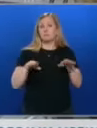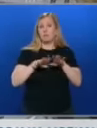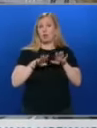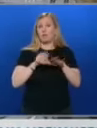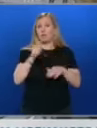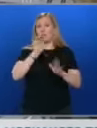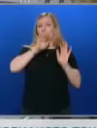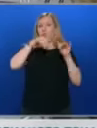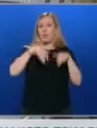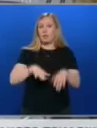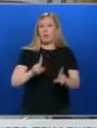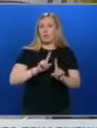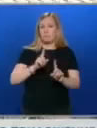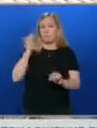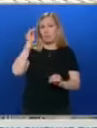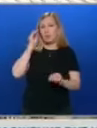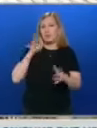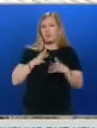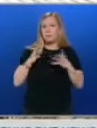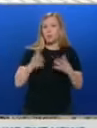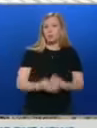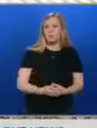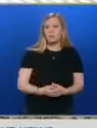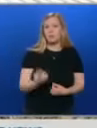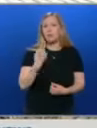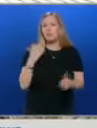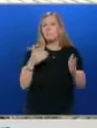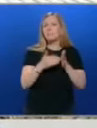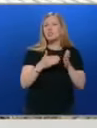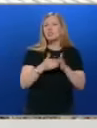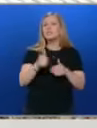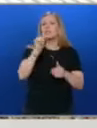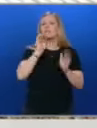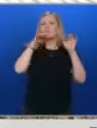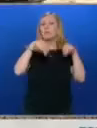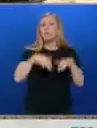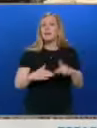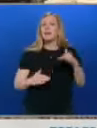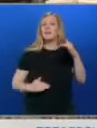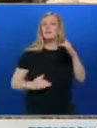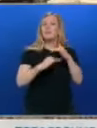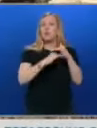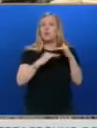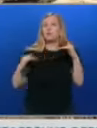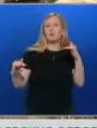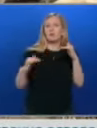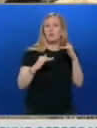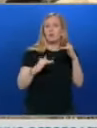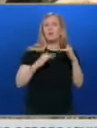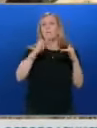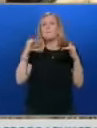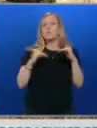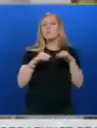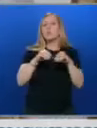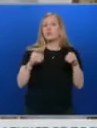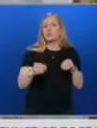не помна да е имало такова големо. Една от причините за наводнението в село Чирен е високото ниво на подпочвените води. Това му казват